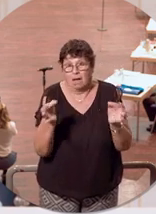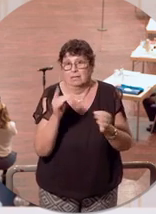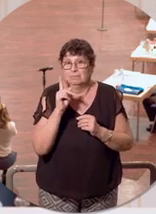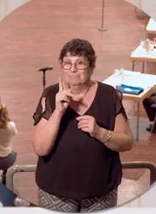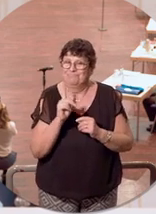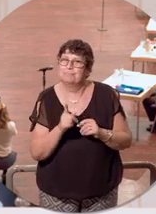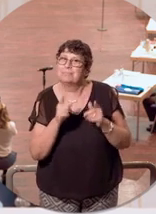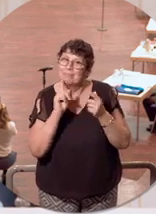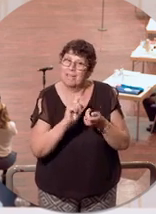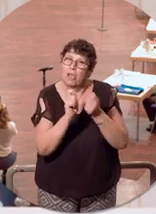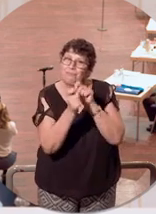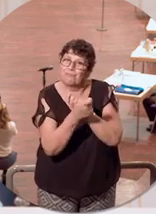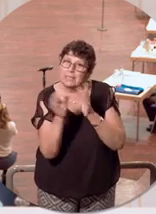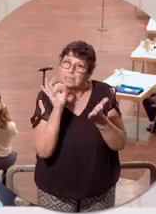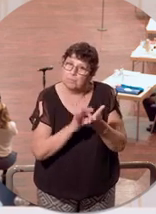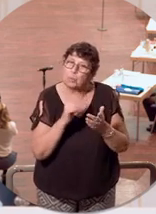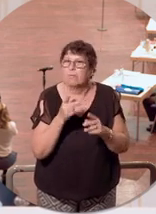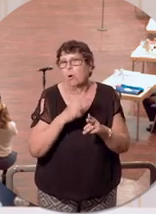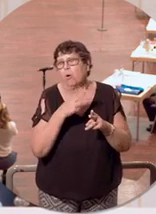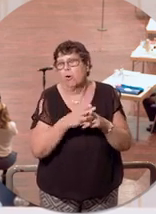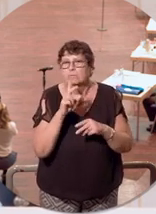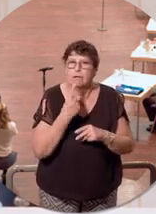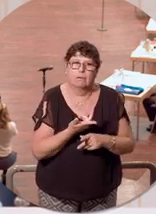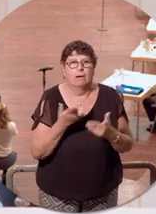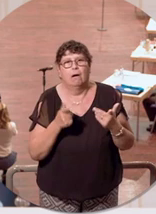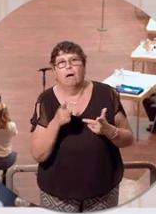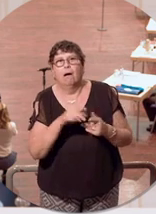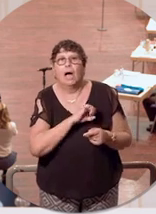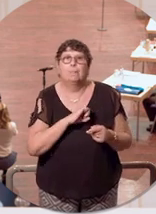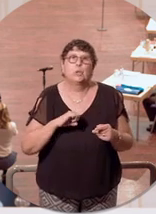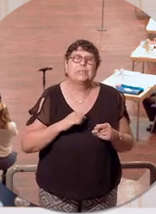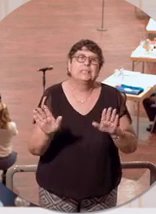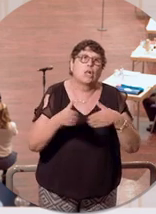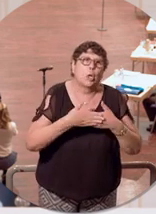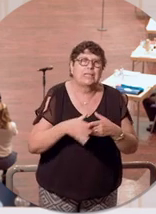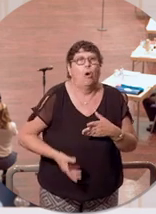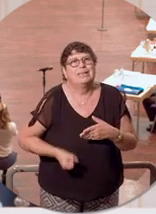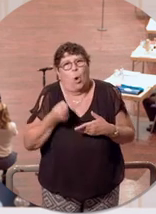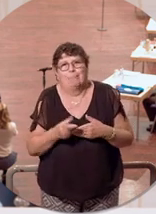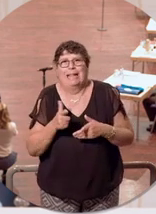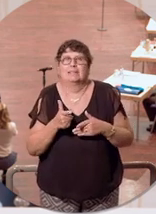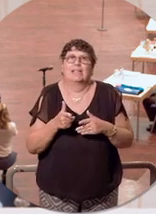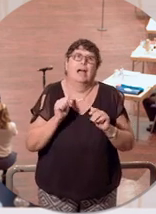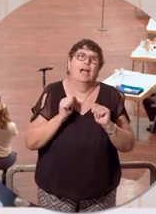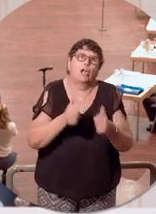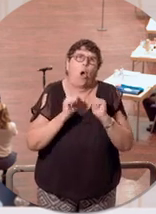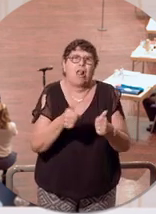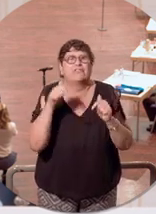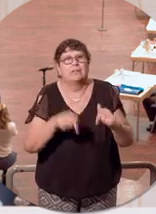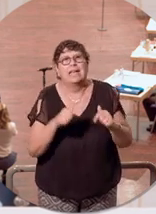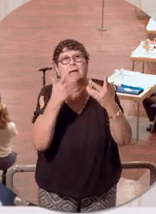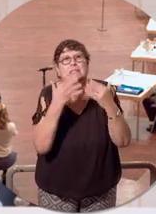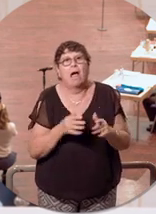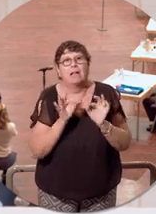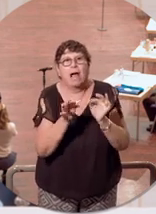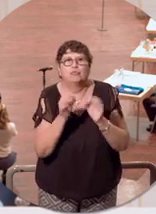der Wendepunkt, weil ja oftmals auch gesagt wird, dass der Bundes-Lockdown die Notbremse dazu beigetragen haben, dass diese Senkung